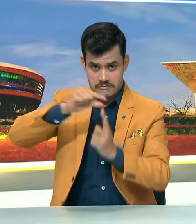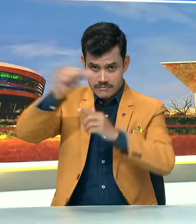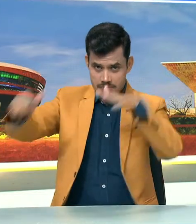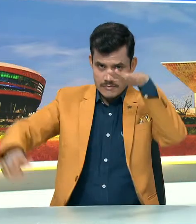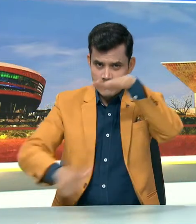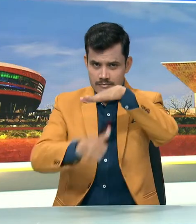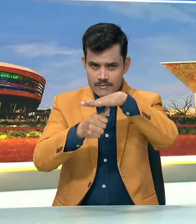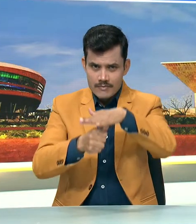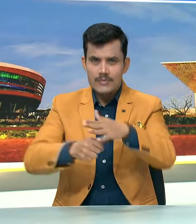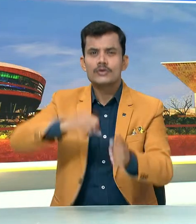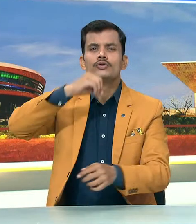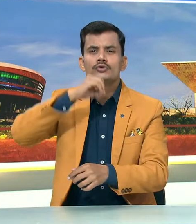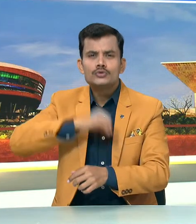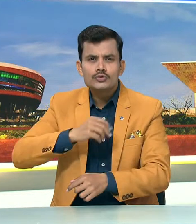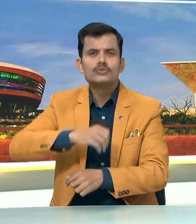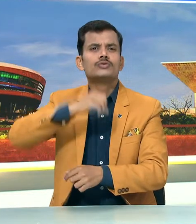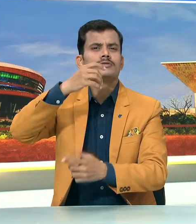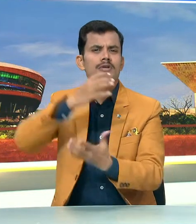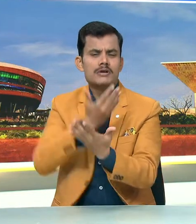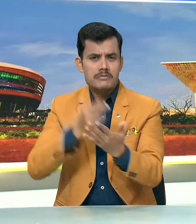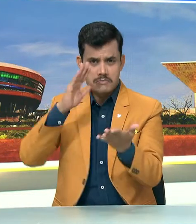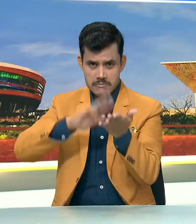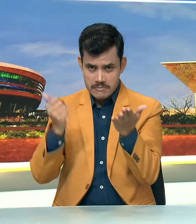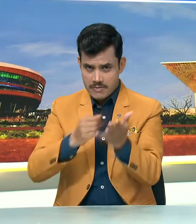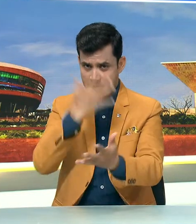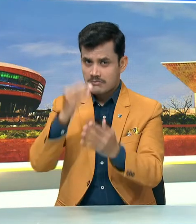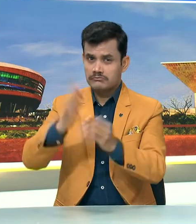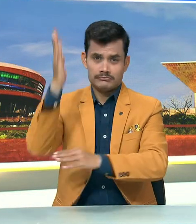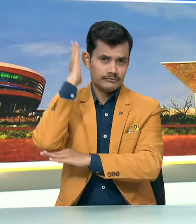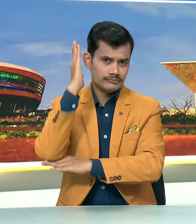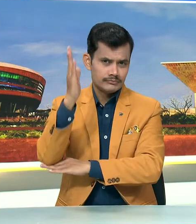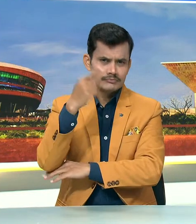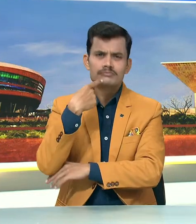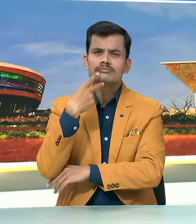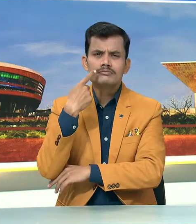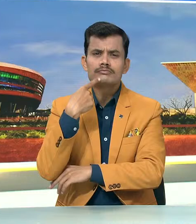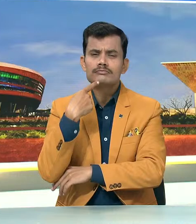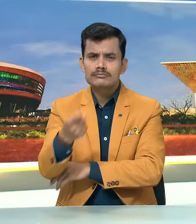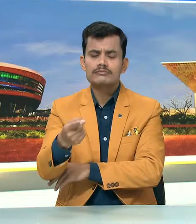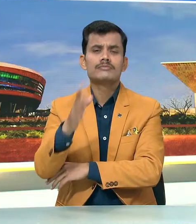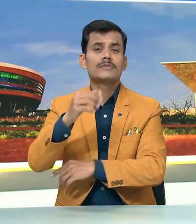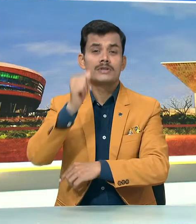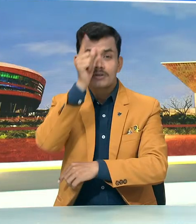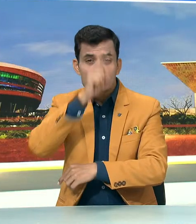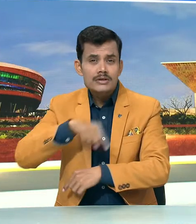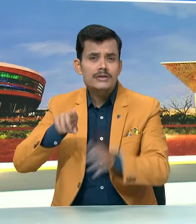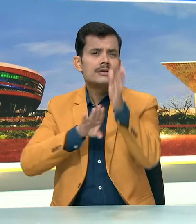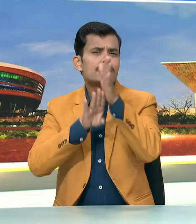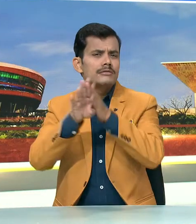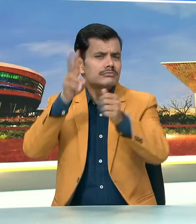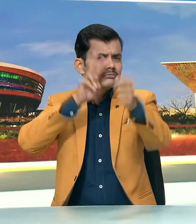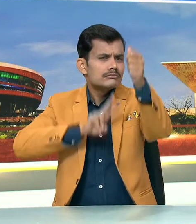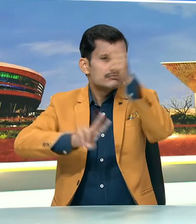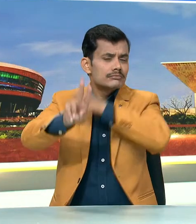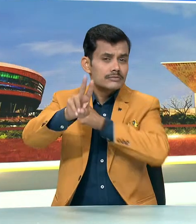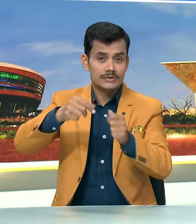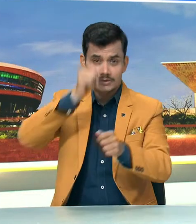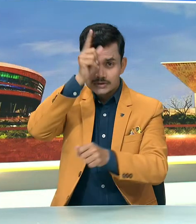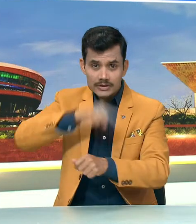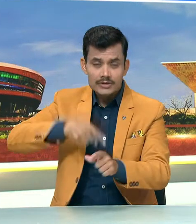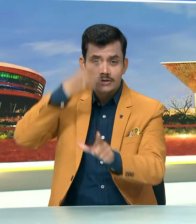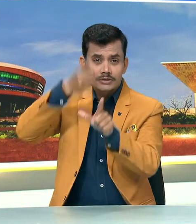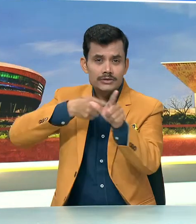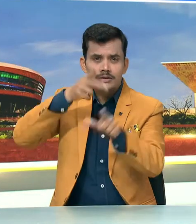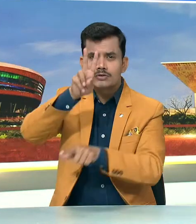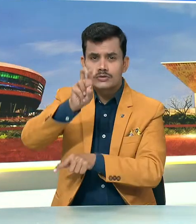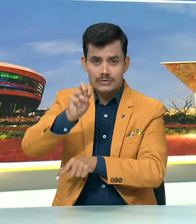सिदस्यों को संबोधत करेंगे विकसित भारत का उदेश ये देश को 2047 तक विकसित राष्ट्र